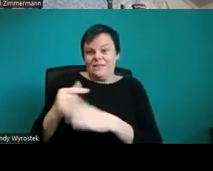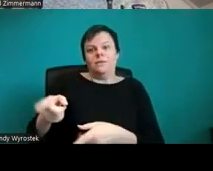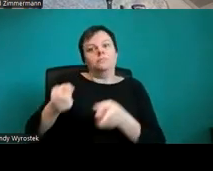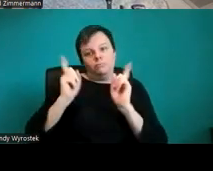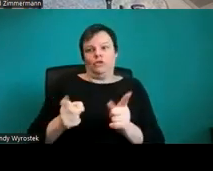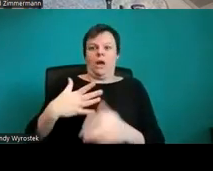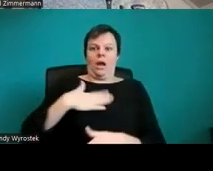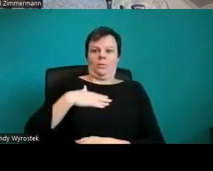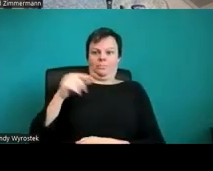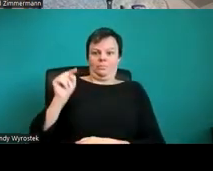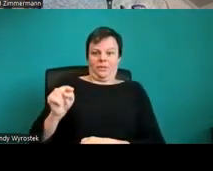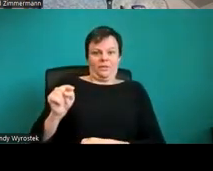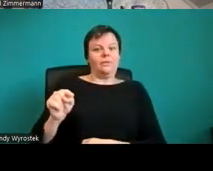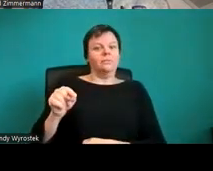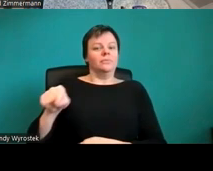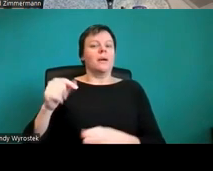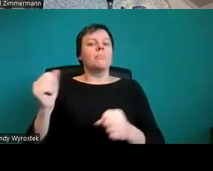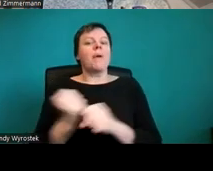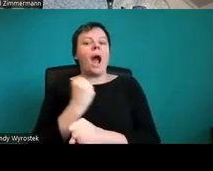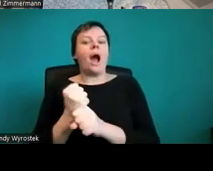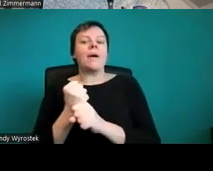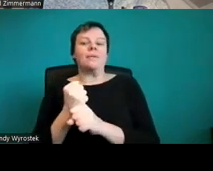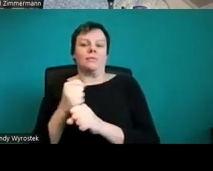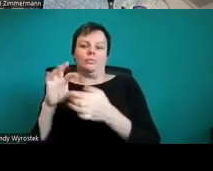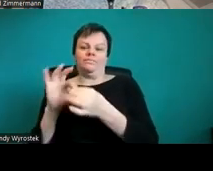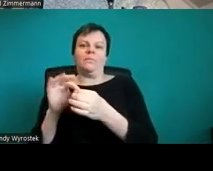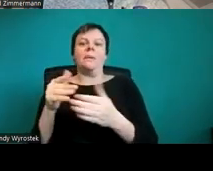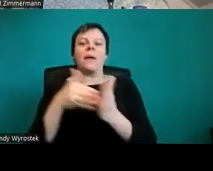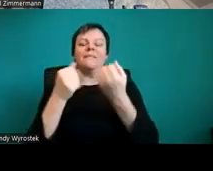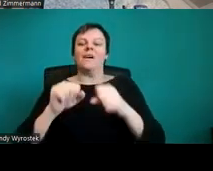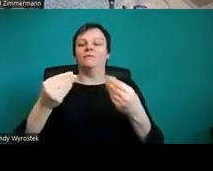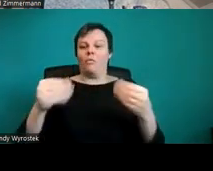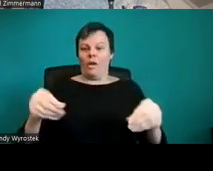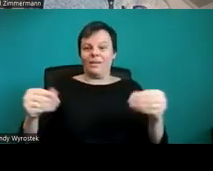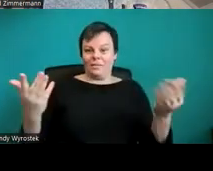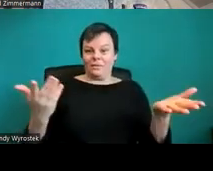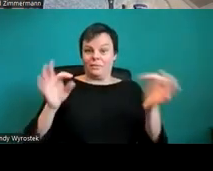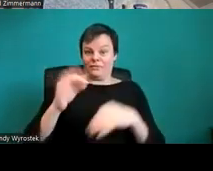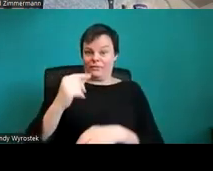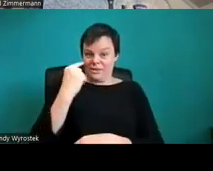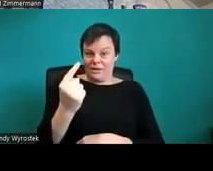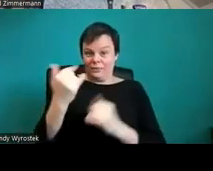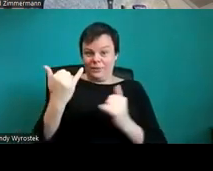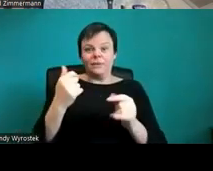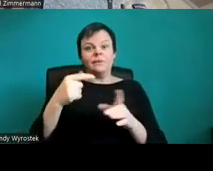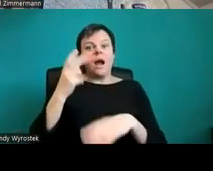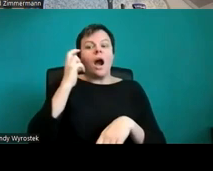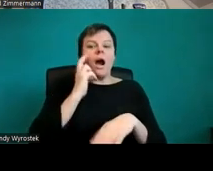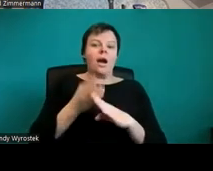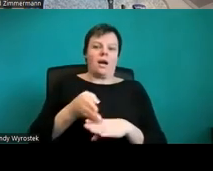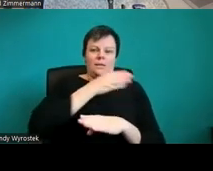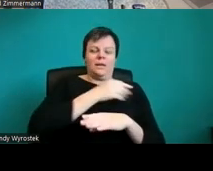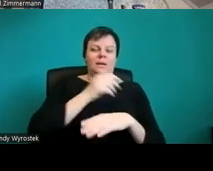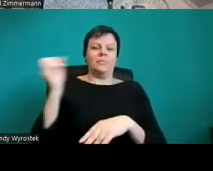jetzt ein älteres PowerPoint haben, so 2016 oder sowas, dann kann es sein, dass Sie diese